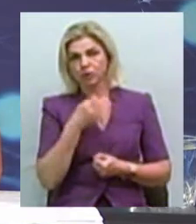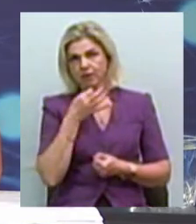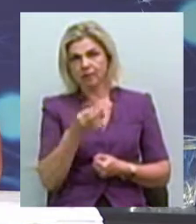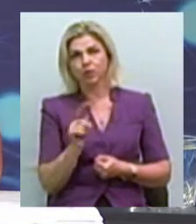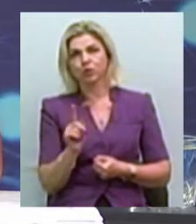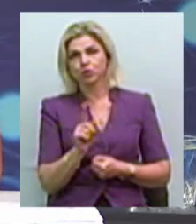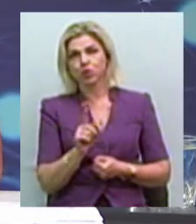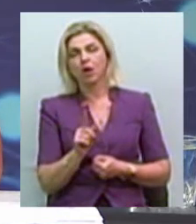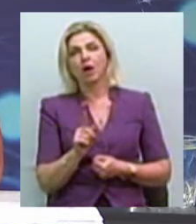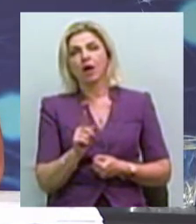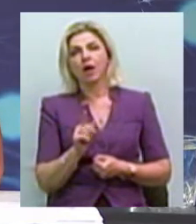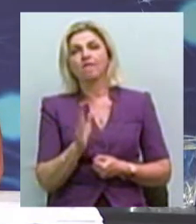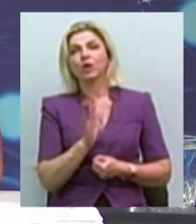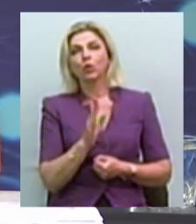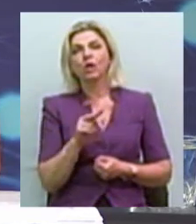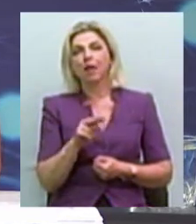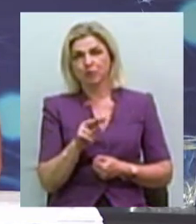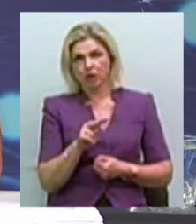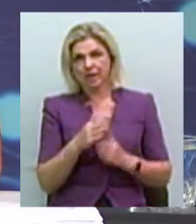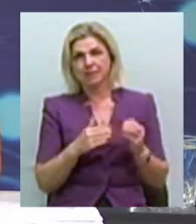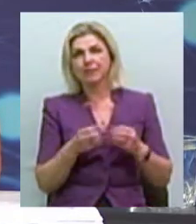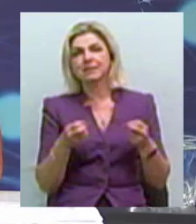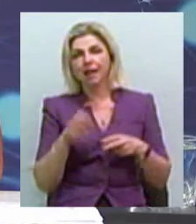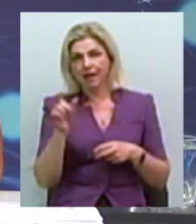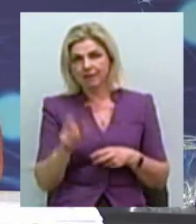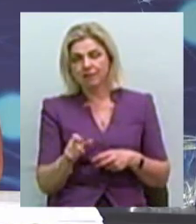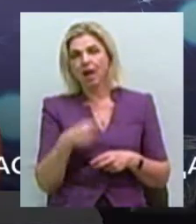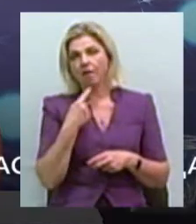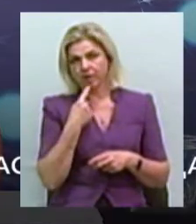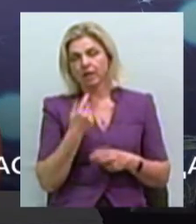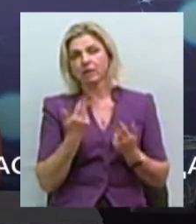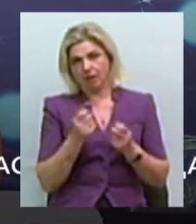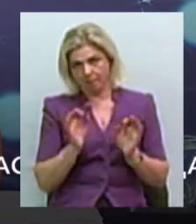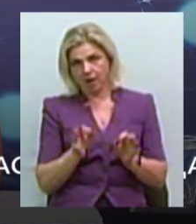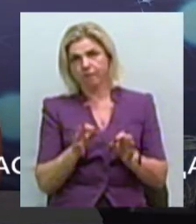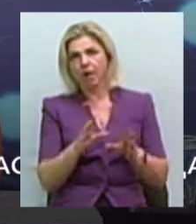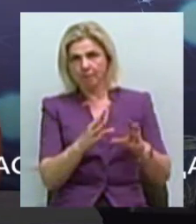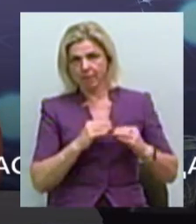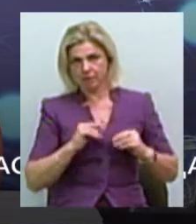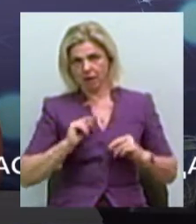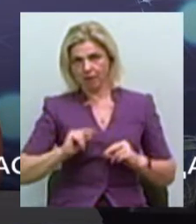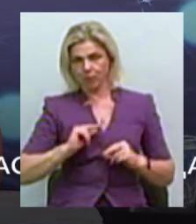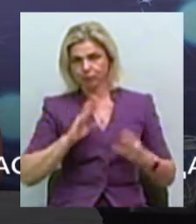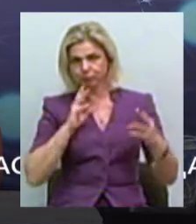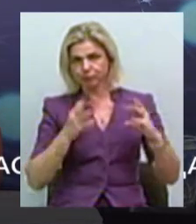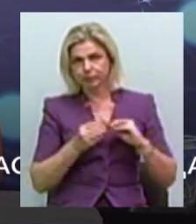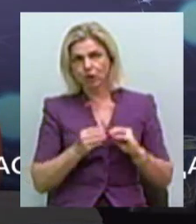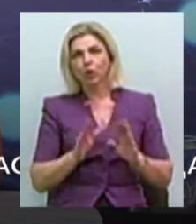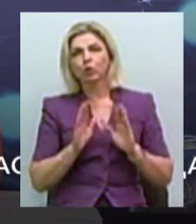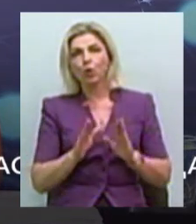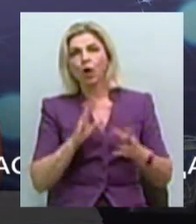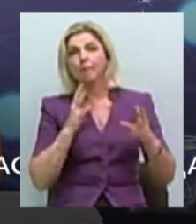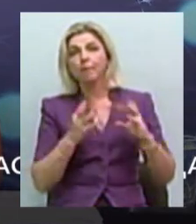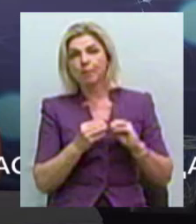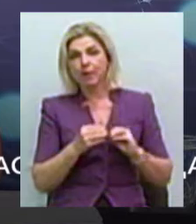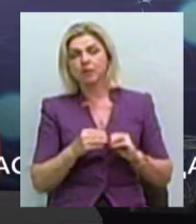як розначала Вікторія Лапшина, дійсно ми працюємо взаємодії. І дійсно тільки співпраця органів взаємодії, які